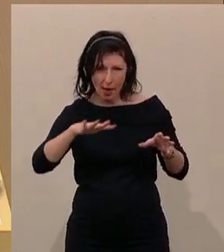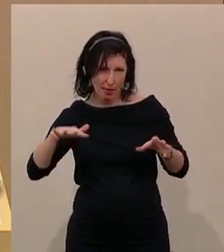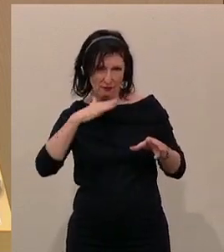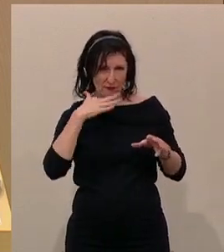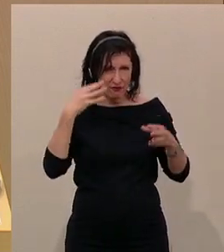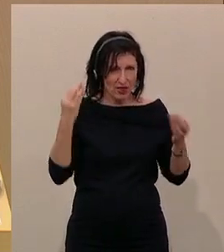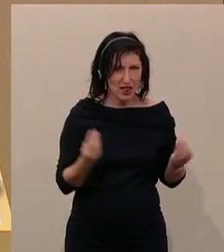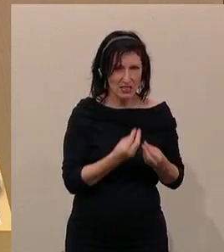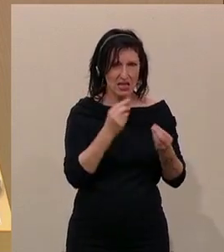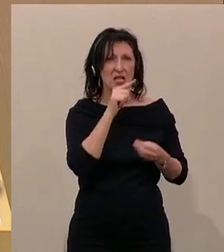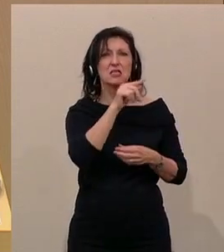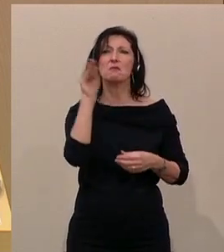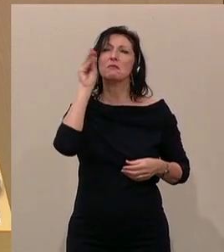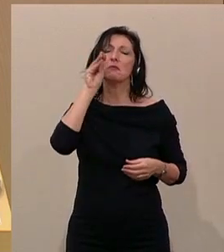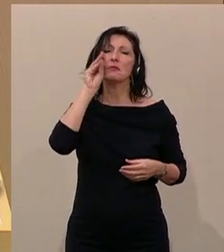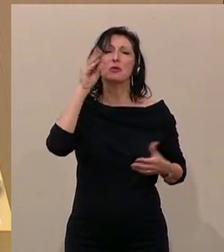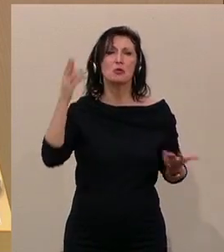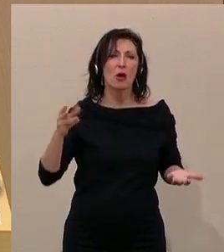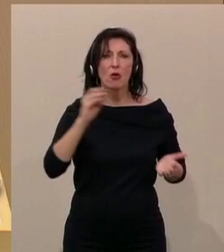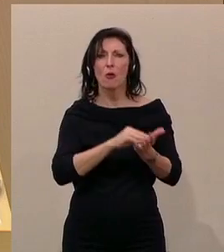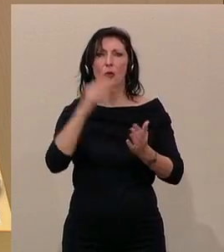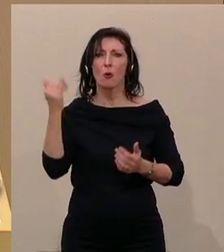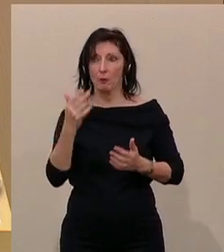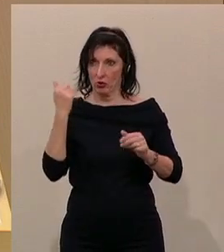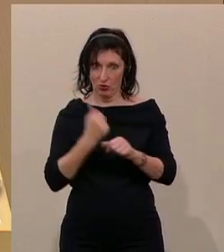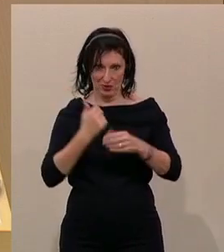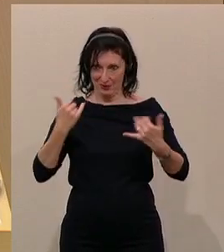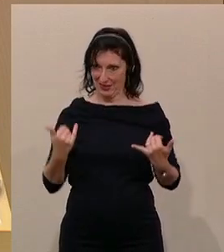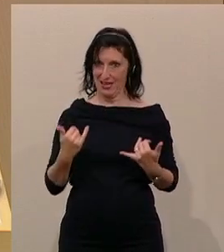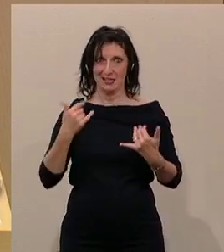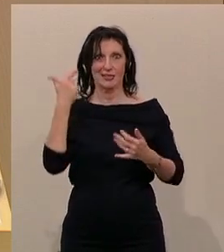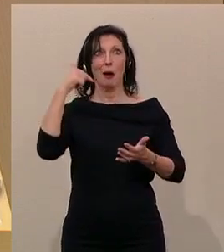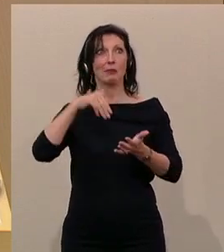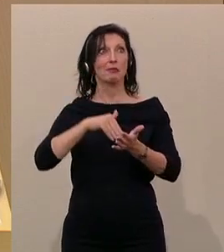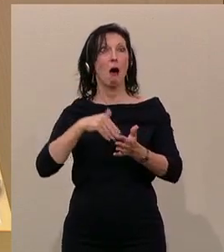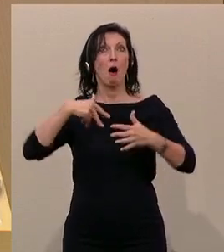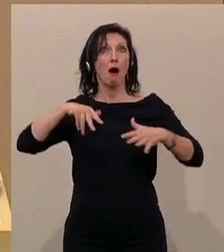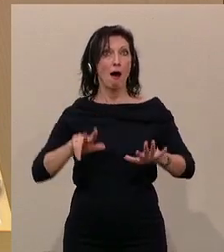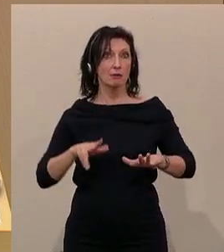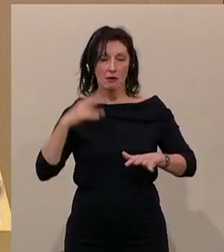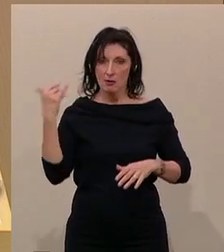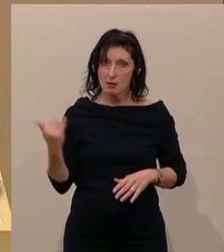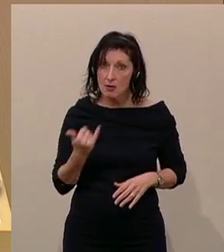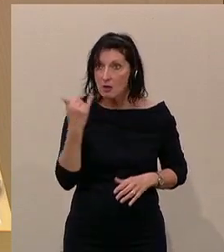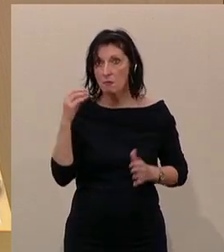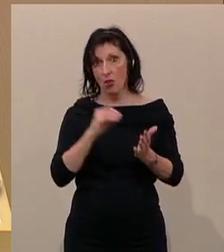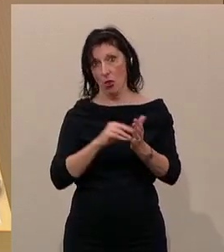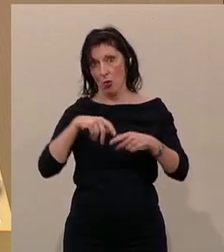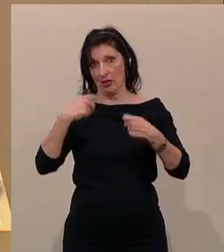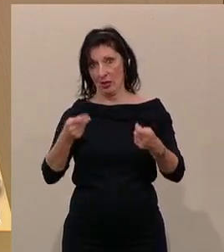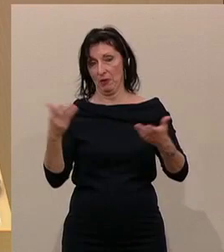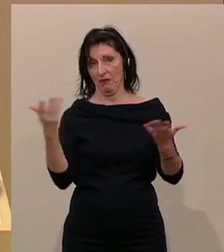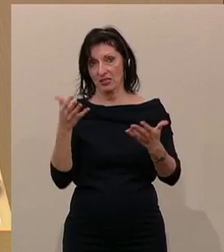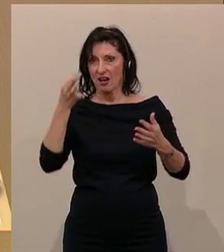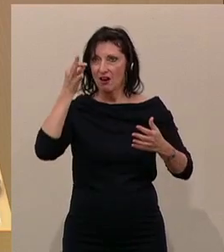anprangern, dass es nach wie vor noch, obwohl wir das Jahr 2018 schreiben, es doch immer wieder noch vorkommt, dass